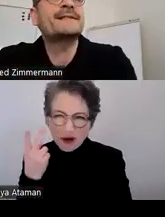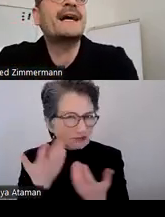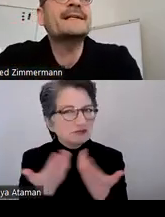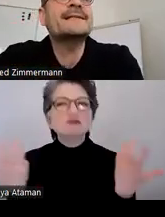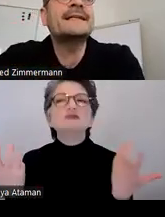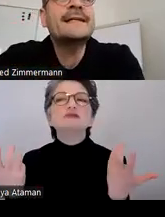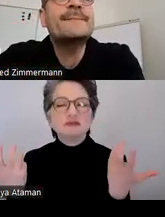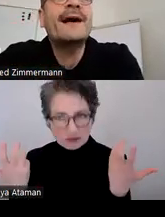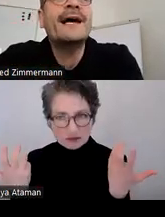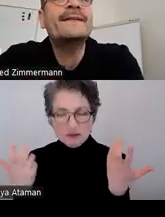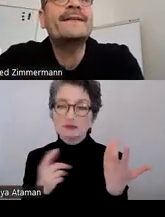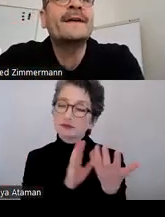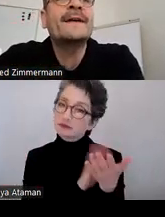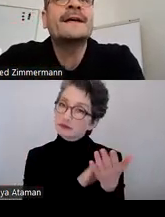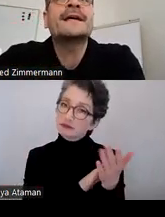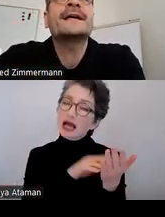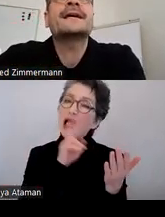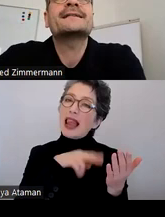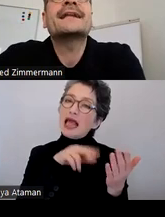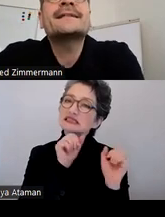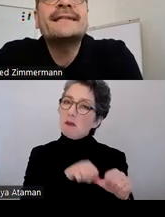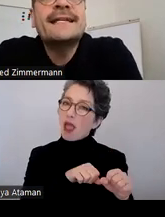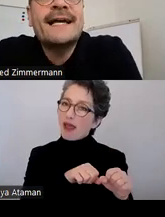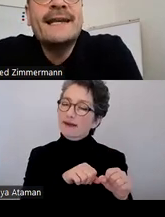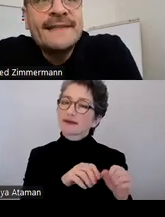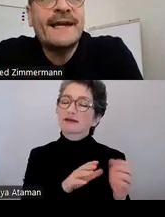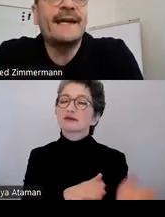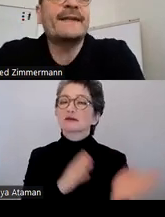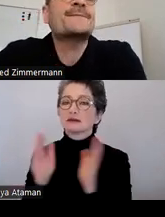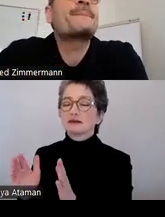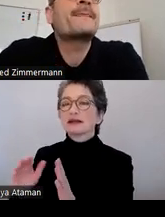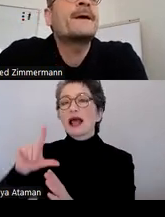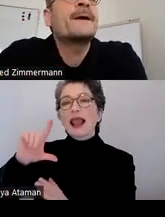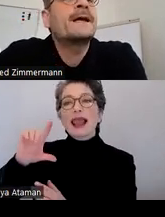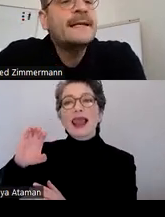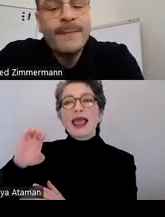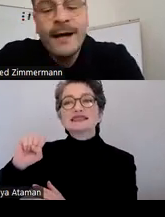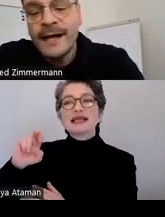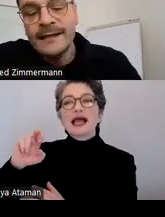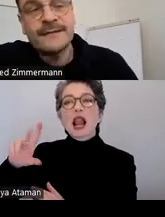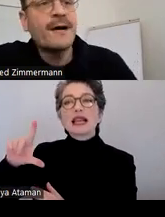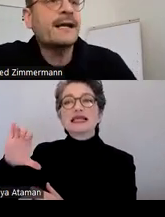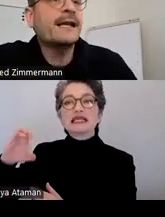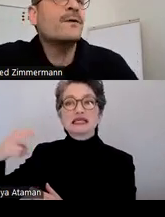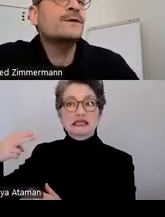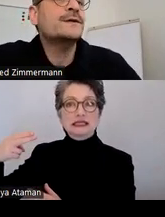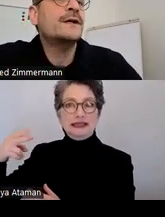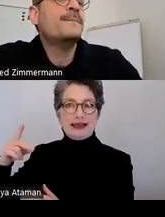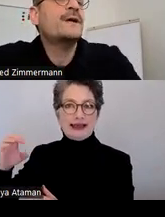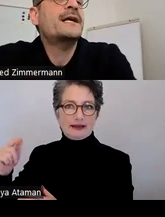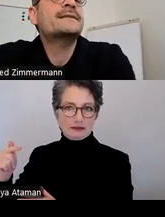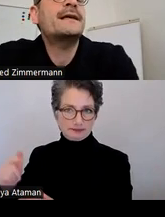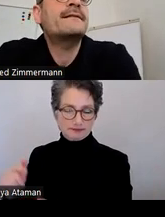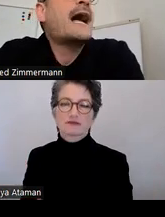Dinge. Das eine ist die Lesbarkeit, das andere ist die Leserlichkeit. Lesbarkeit zur Erklärung